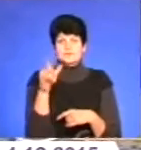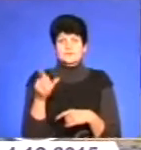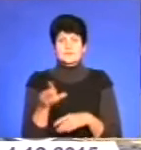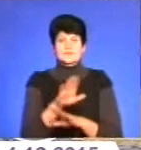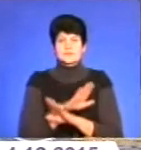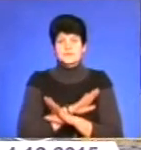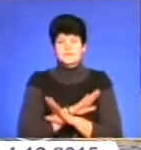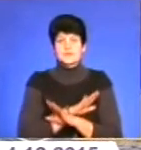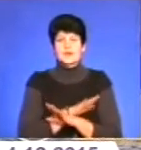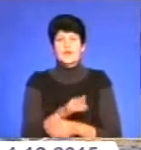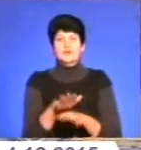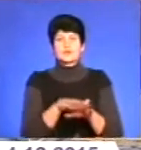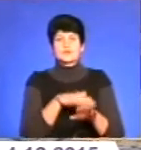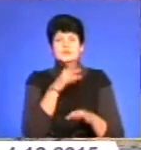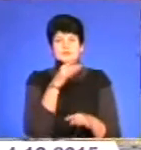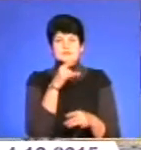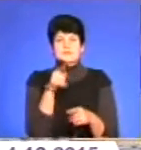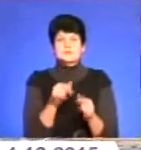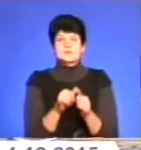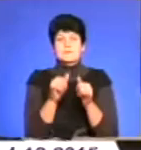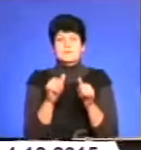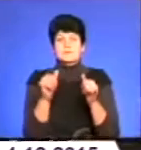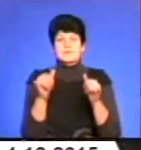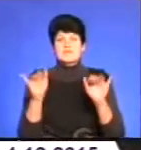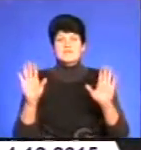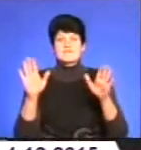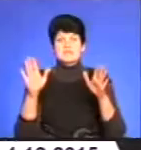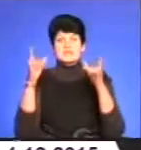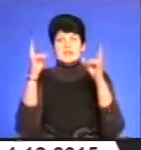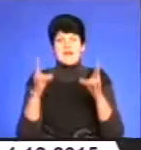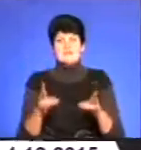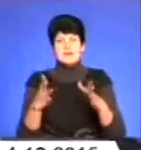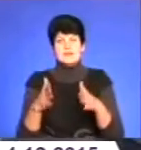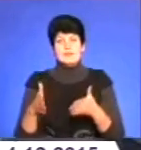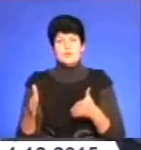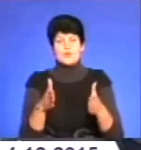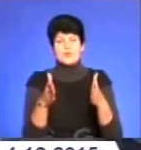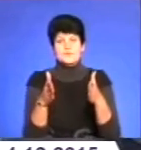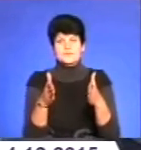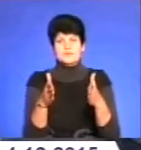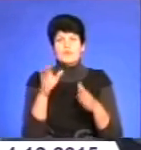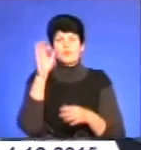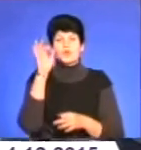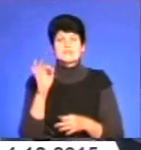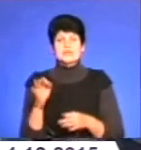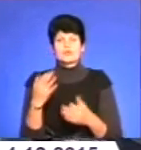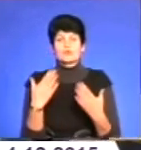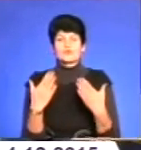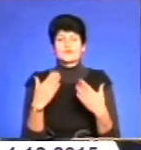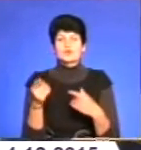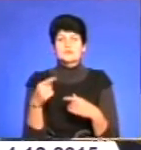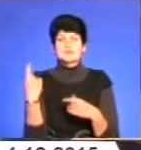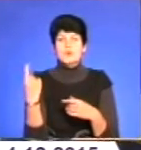Тривалий час в нашій області простежується збільшення випадків аварій на дорогах. У пацієнтному відношенні Тернопільської